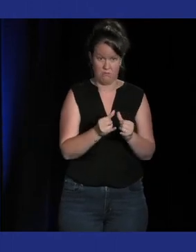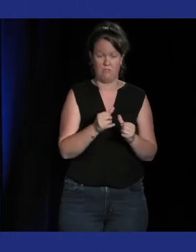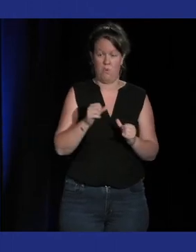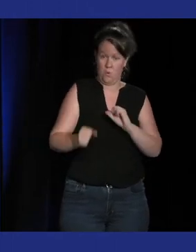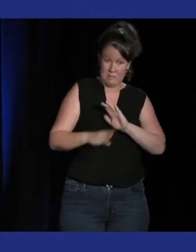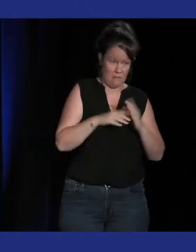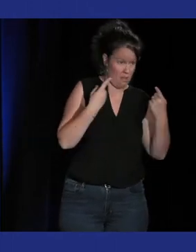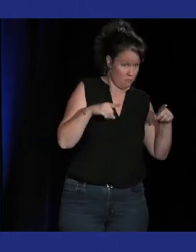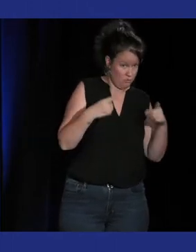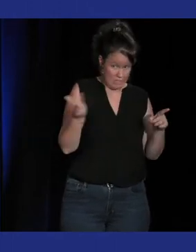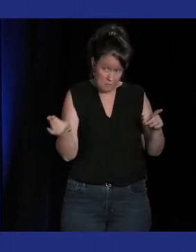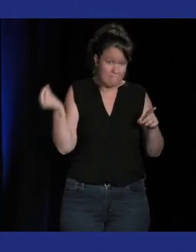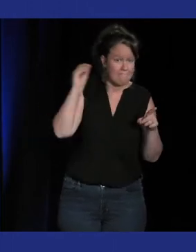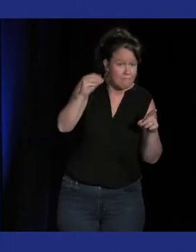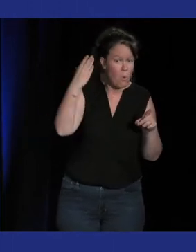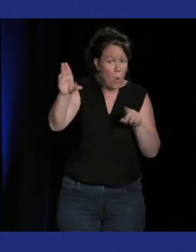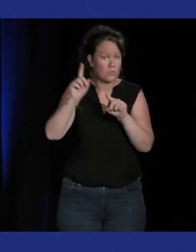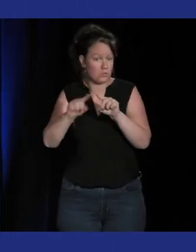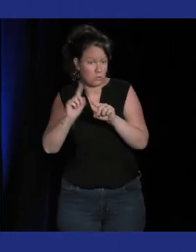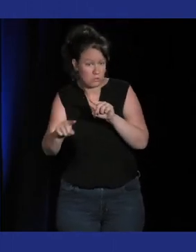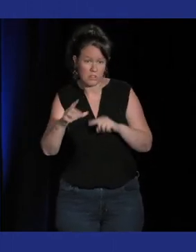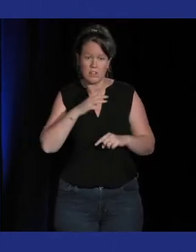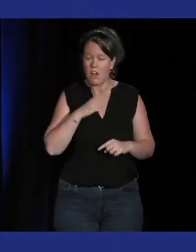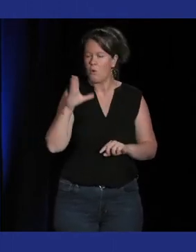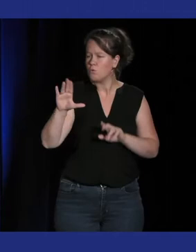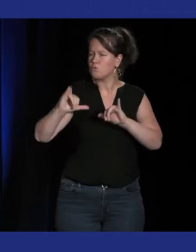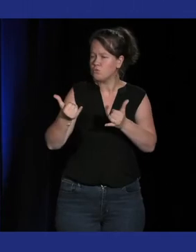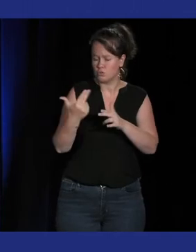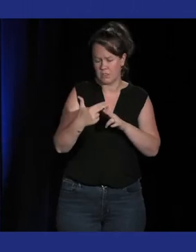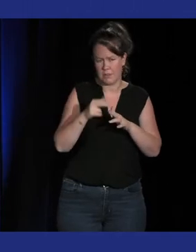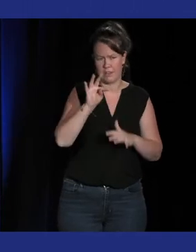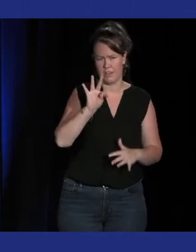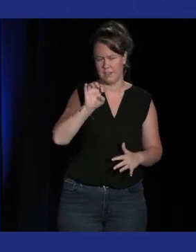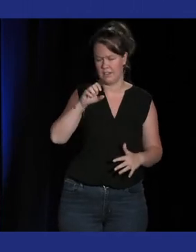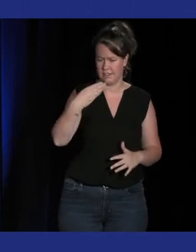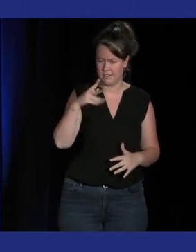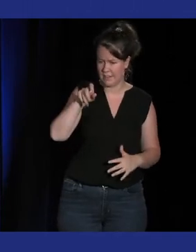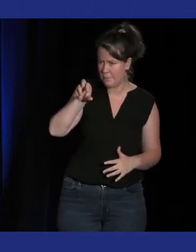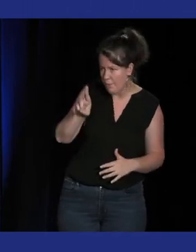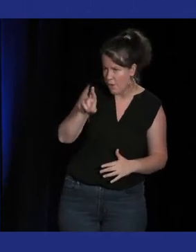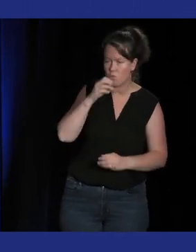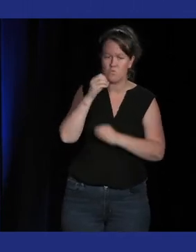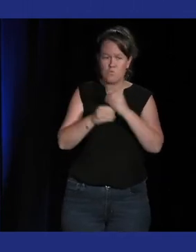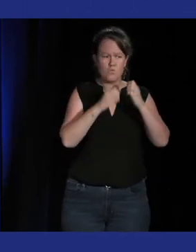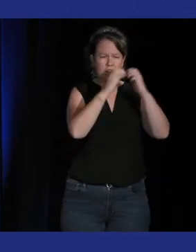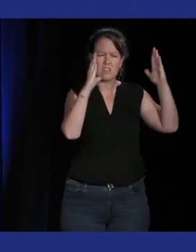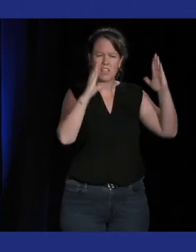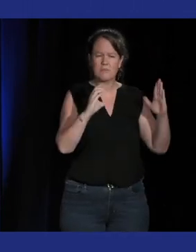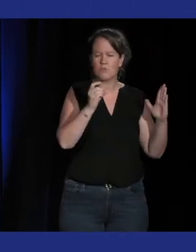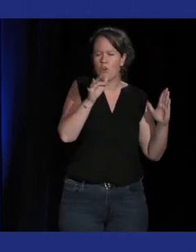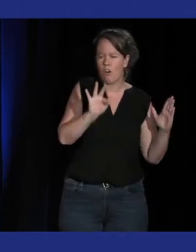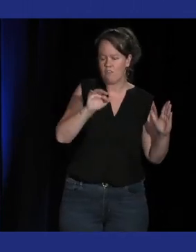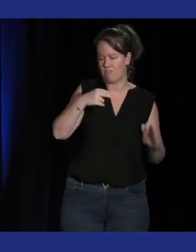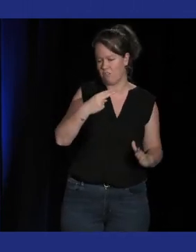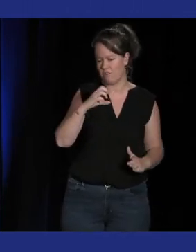pense notamment à Thumper par exemple ou à Crypt of the Necrodancer qui sont pour le coup des exemples très réussis maintenant est-ce que ça va supplanter le jeu